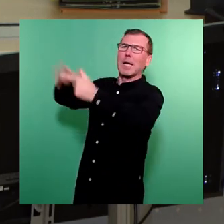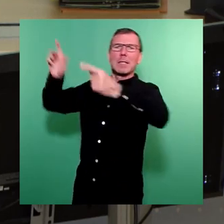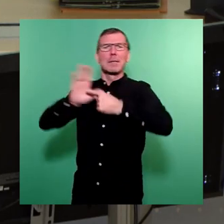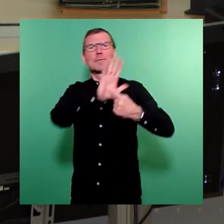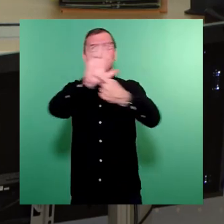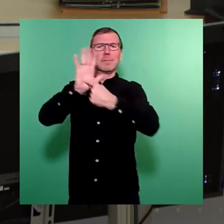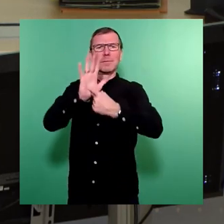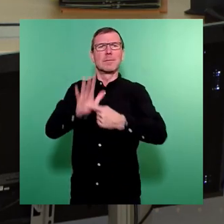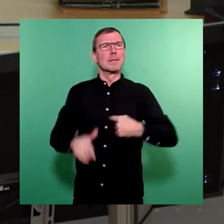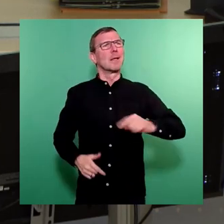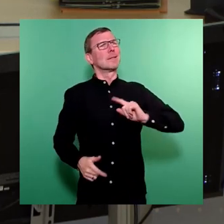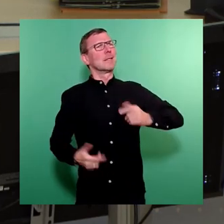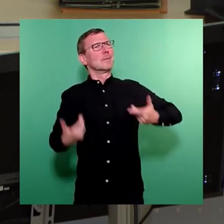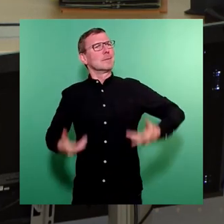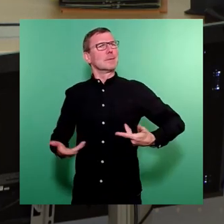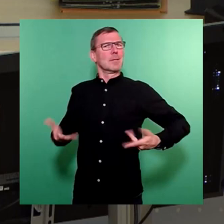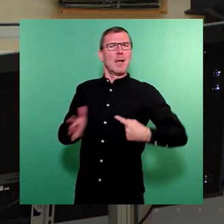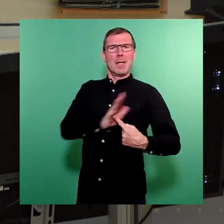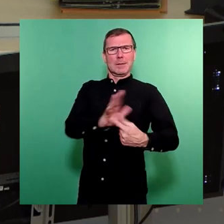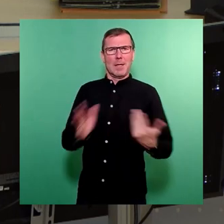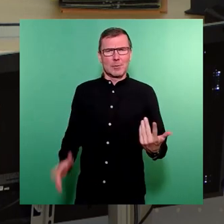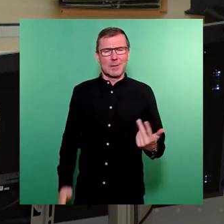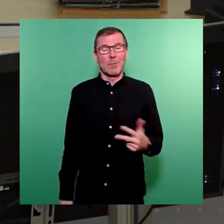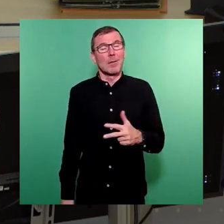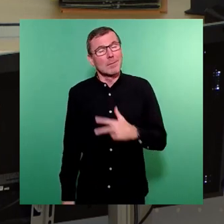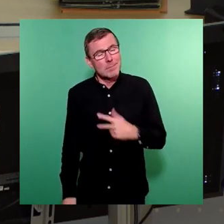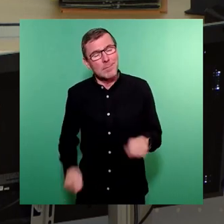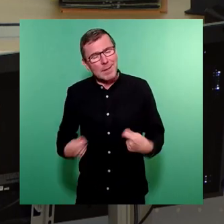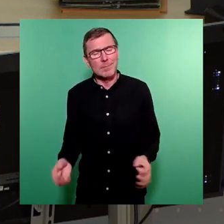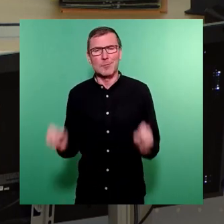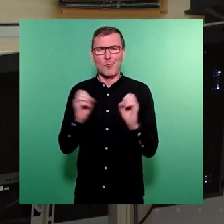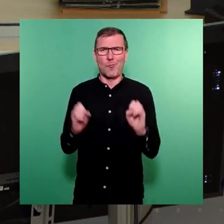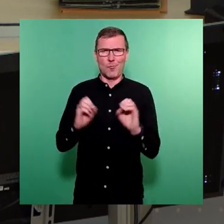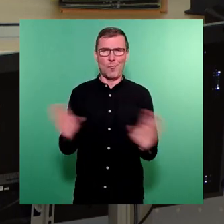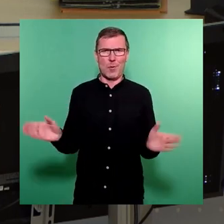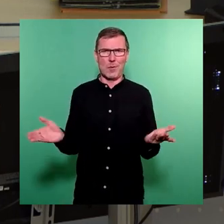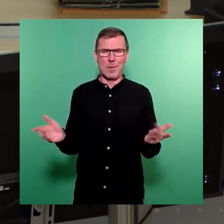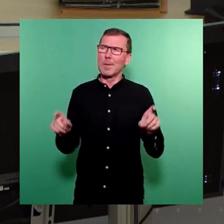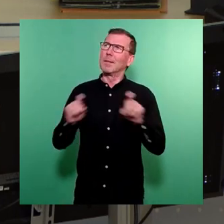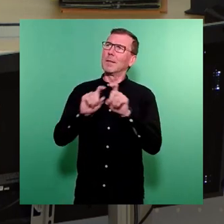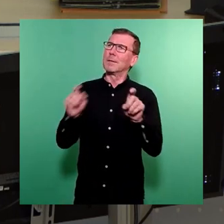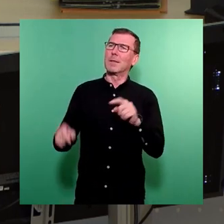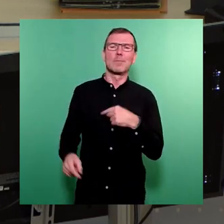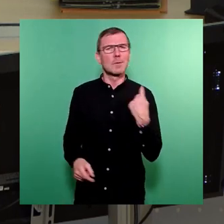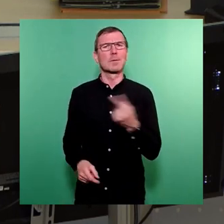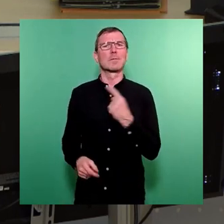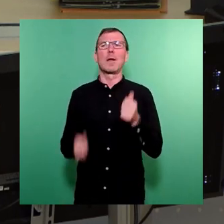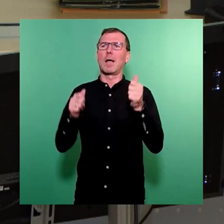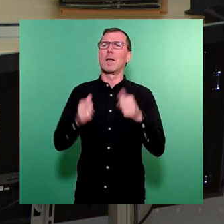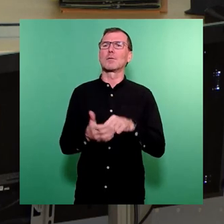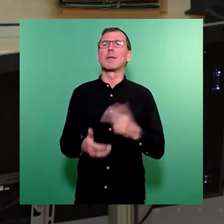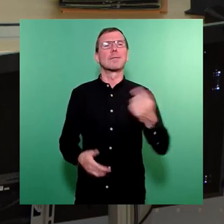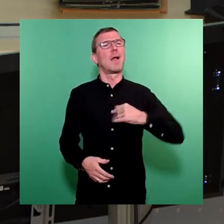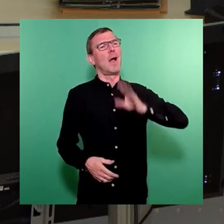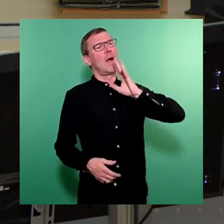Selbstbefriedigung bringen, uns hier darzustellen, aber eigentlich zu gar nichts führen. Das sind Themen, bei denen sich die Antragsteller Redeschlachten